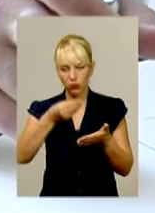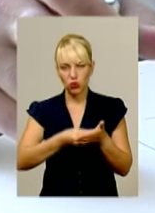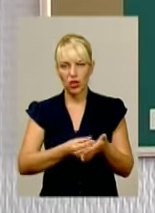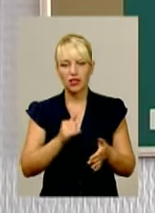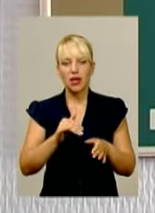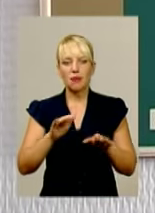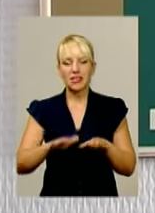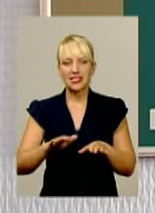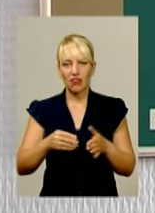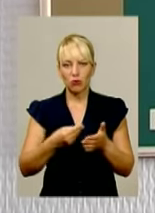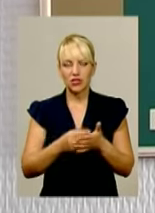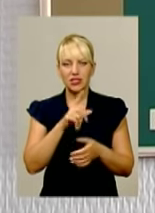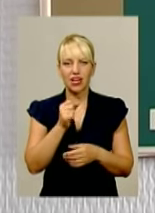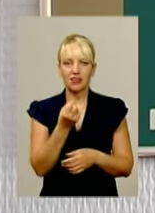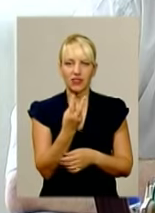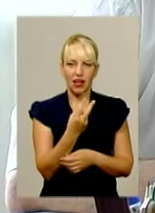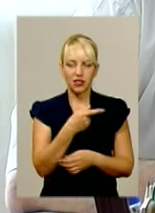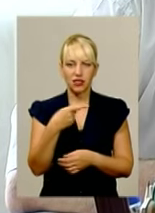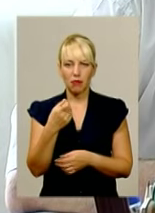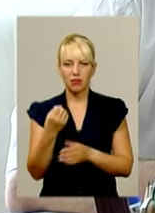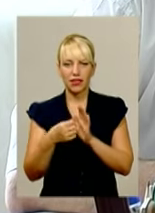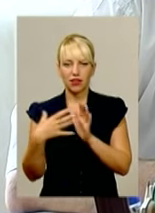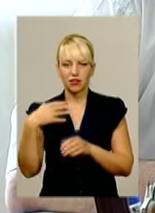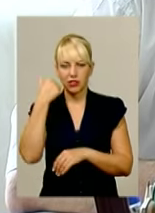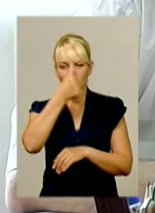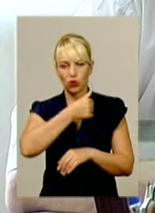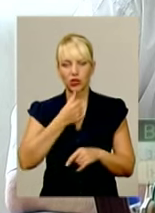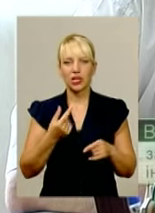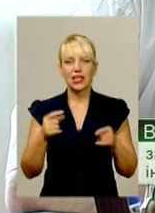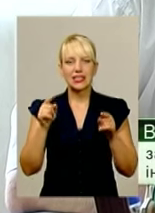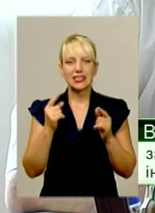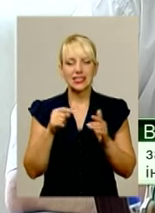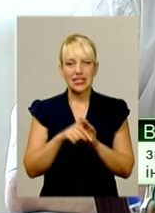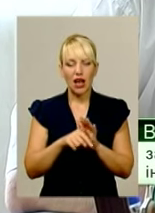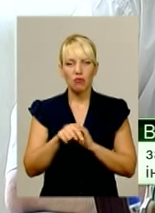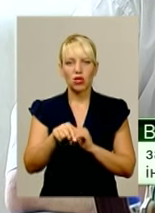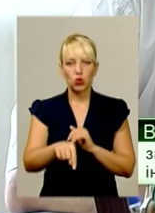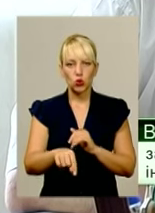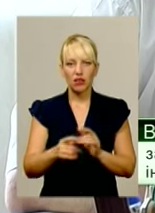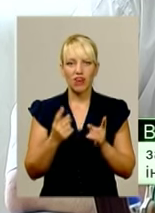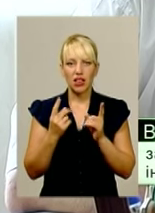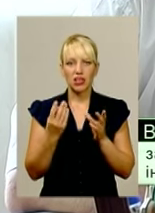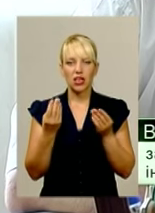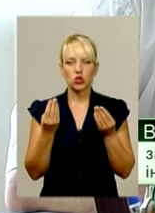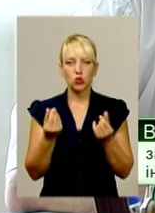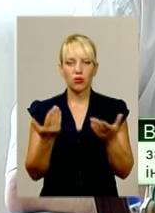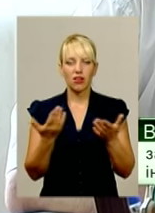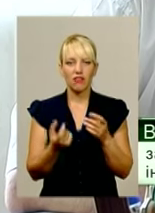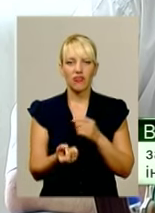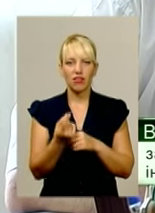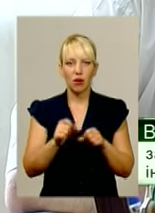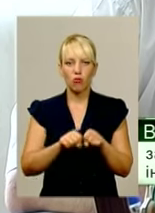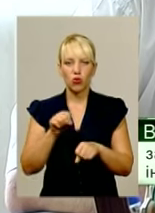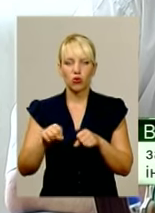2012-2015 роки. Саме тут велика сума, яку ми виявили порушень – це